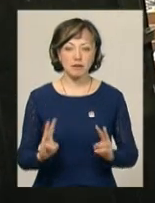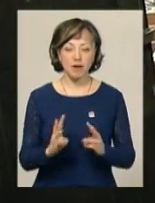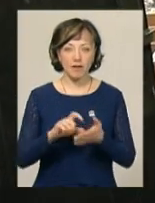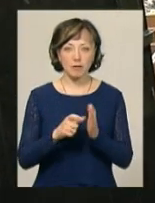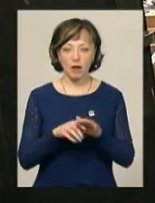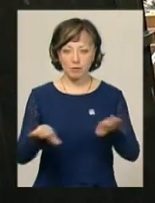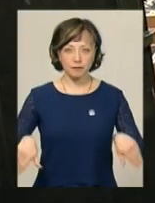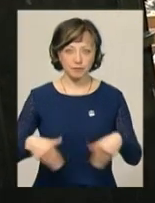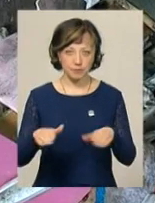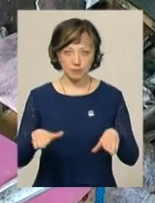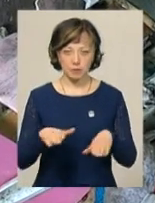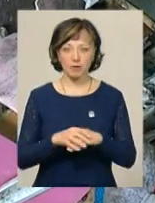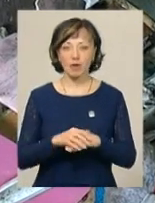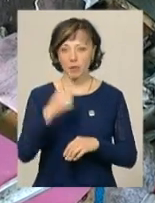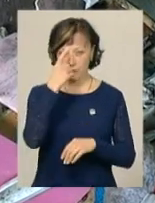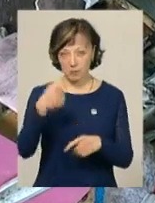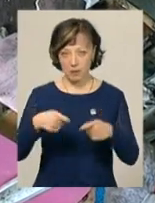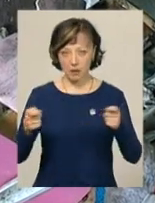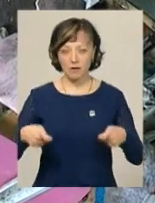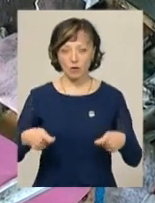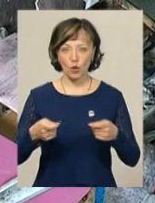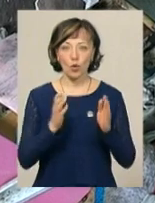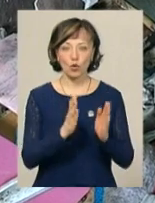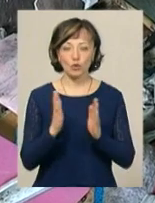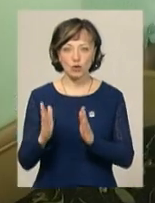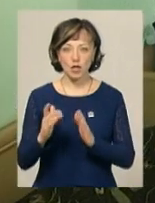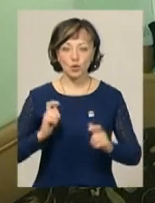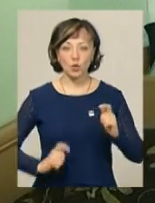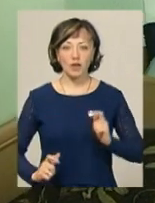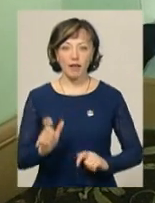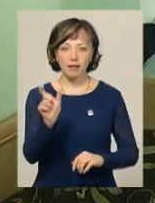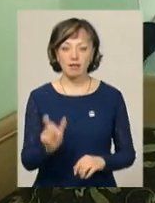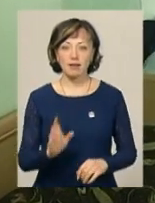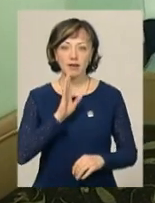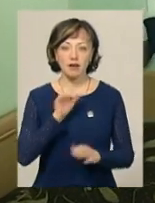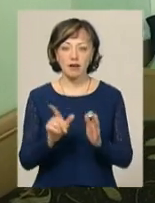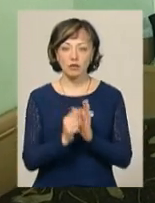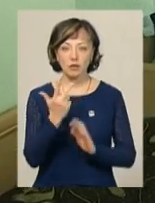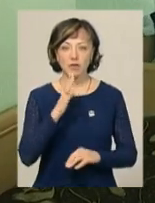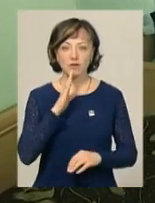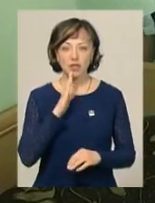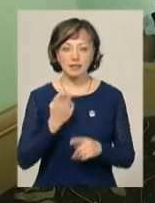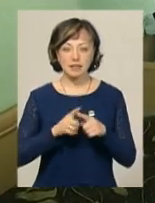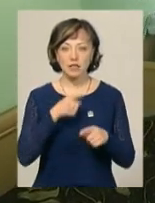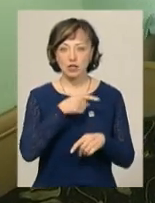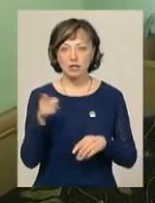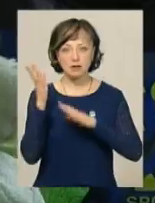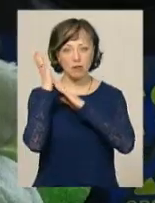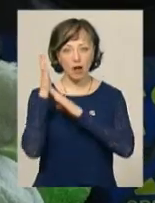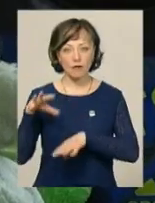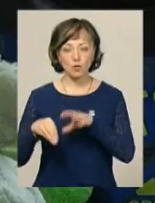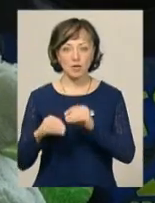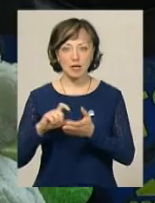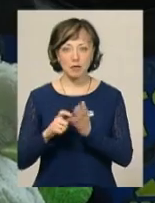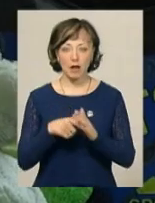кімнаті нікого не було, повідомила завідувачка гуртожитку Надія Грєкул. Студентка Катерина Негодюк разом з трьома дівчатами в цей час спала у сусідній